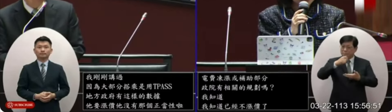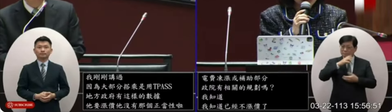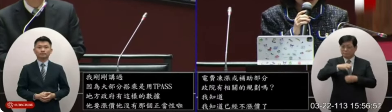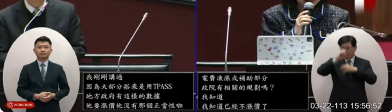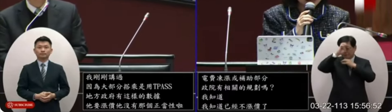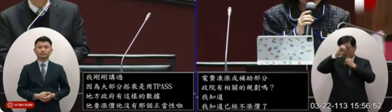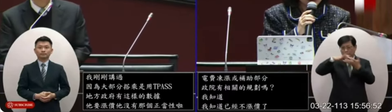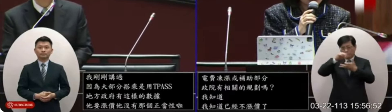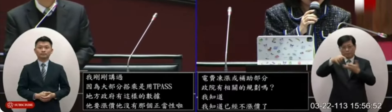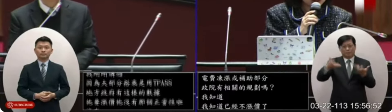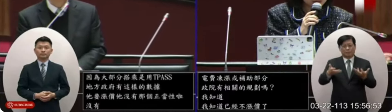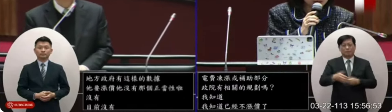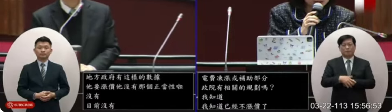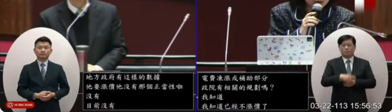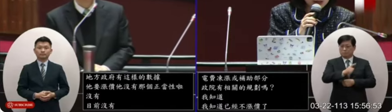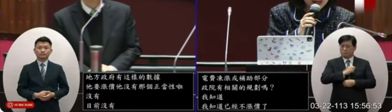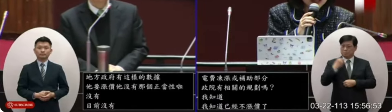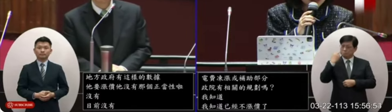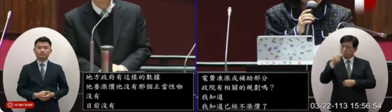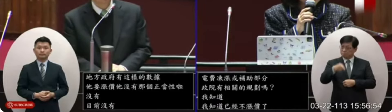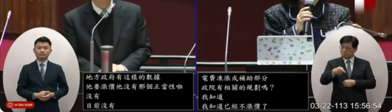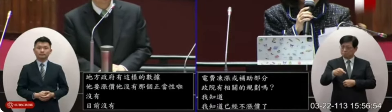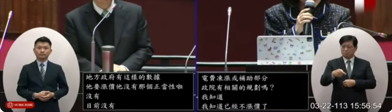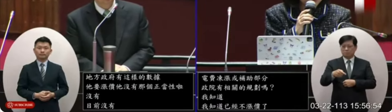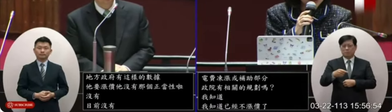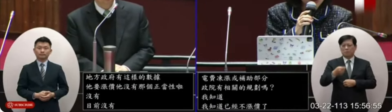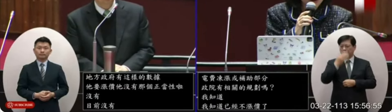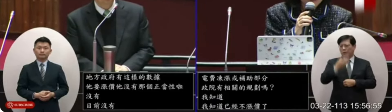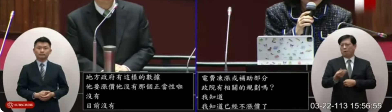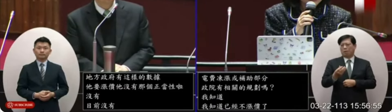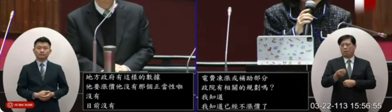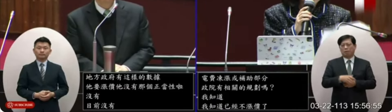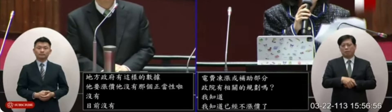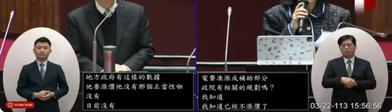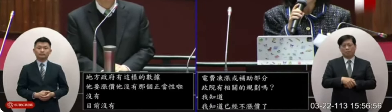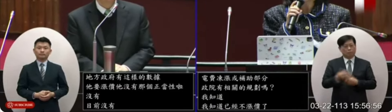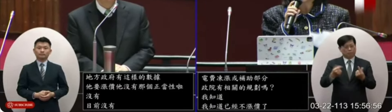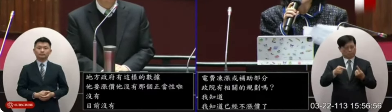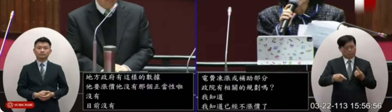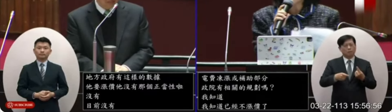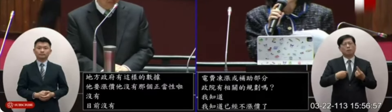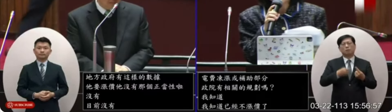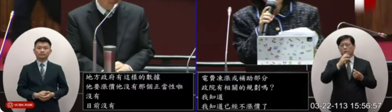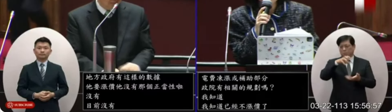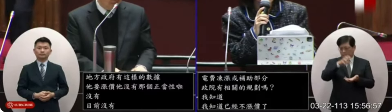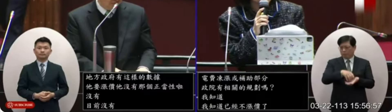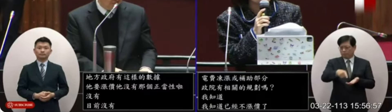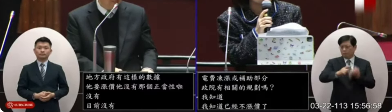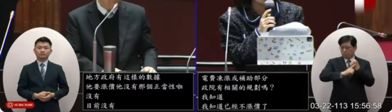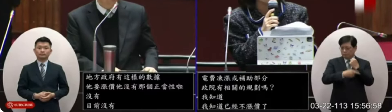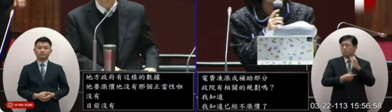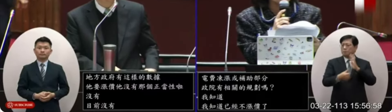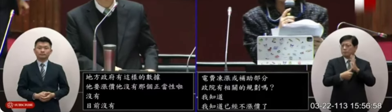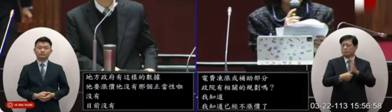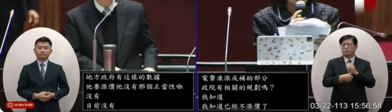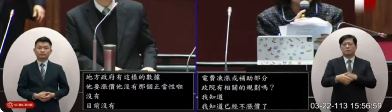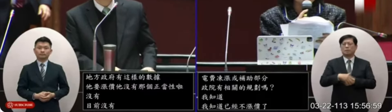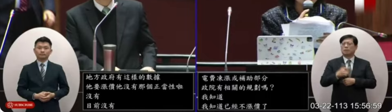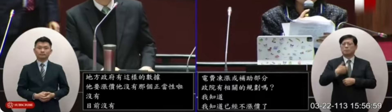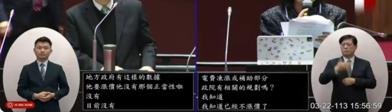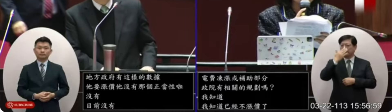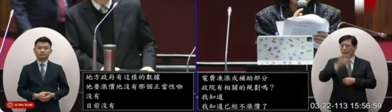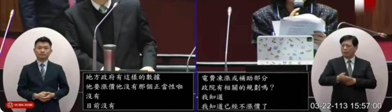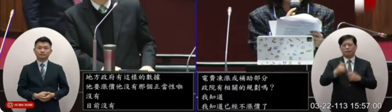到所謂的鳳凰雲的案件您是覺得說呢欸這個哪有敗訴喔那這個呢好我給你證明一下法律名詞它